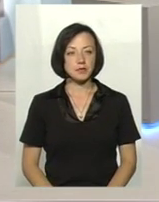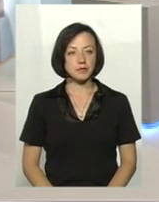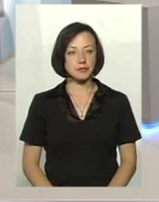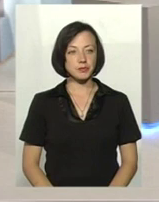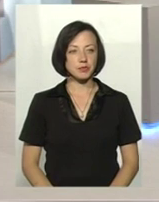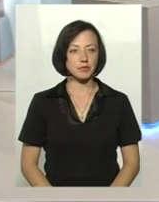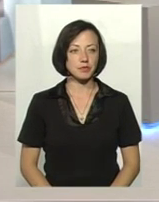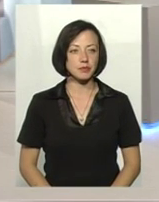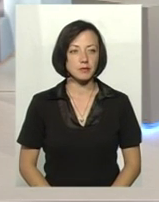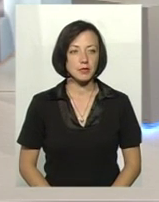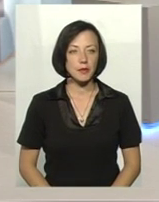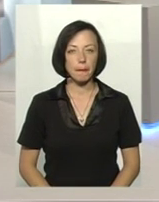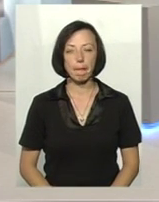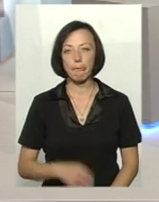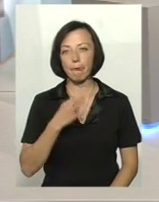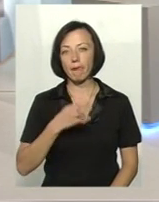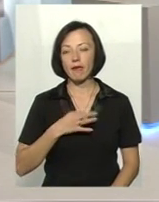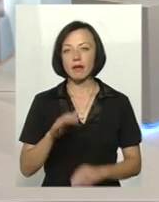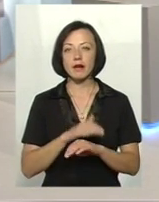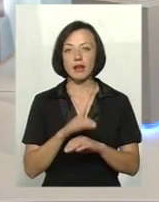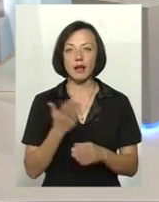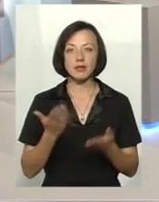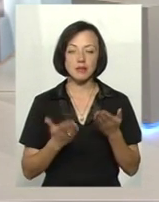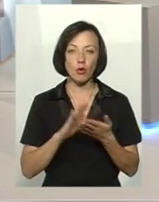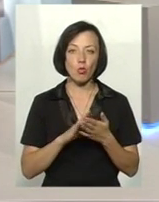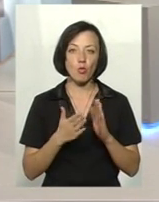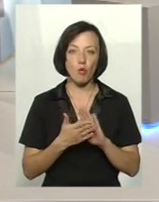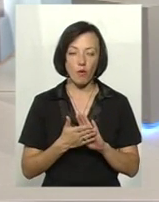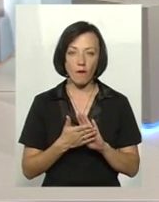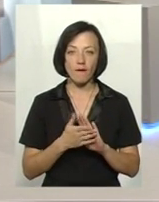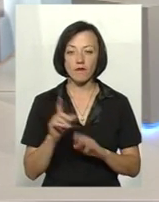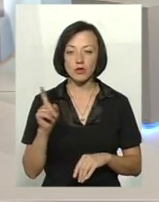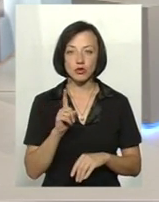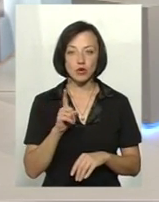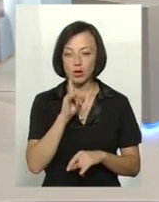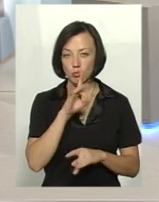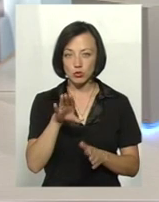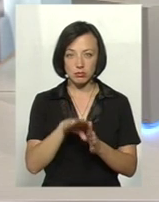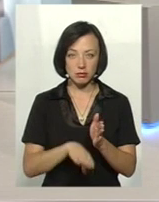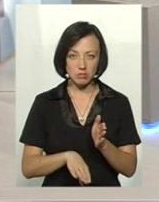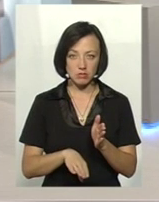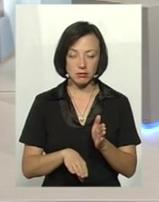ласка, за умови, що ситуація не погіршиться,